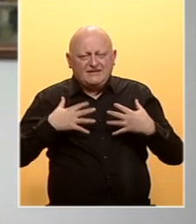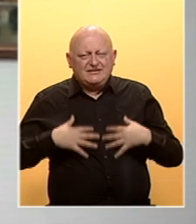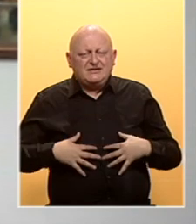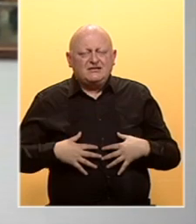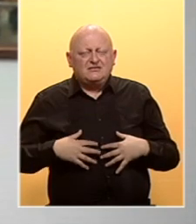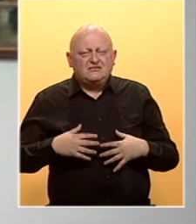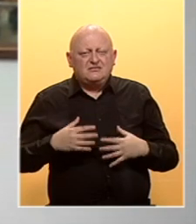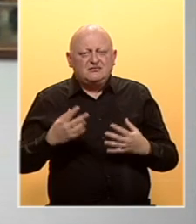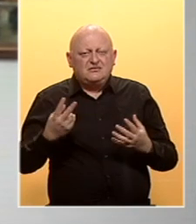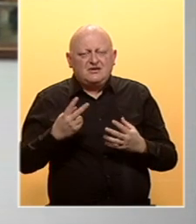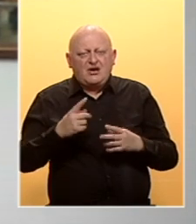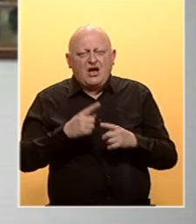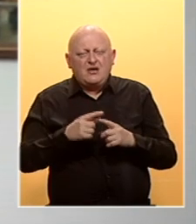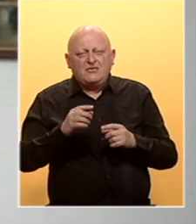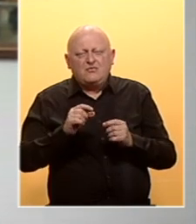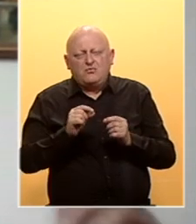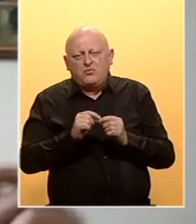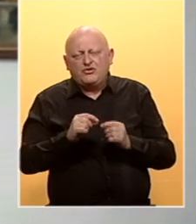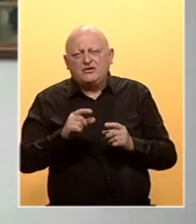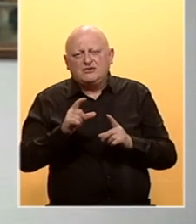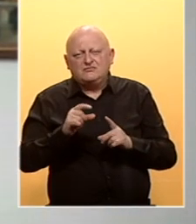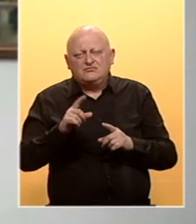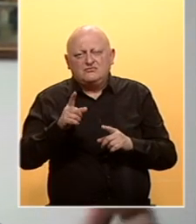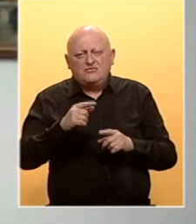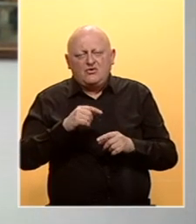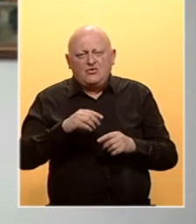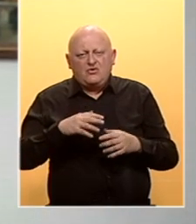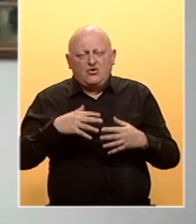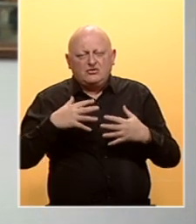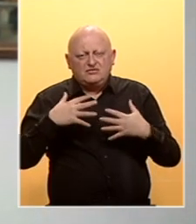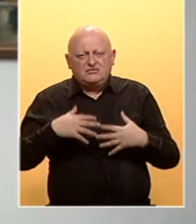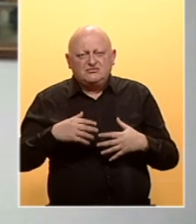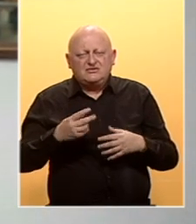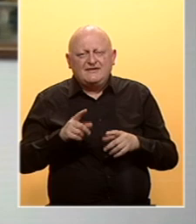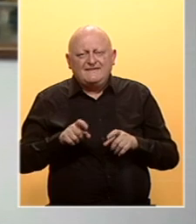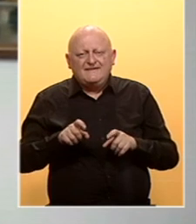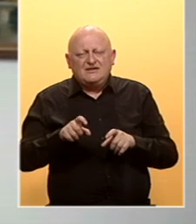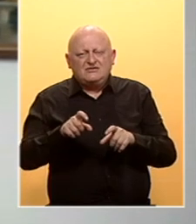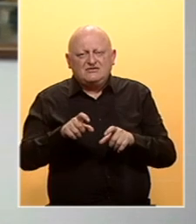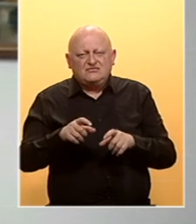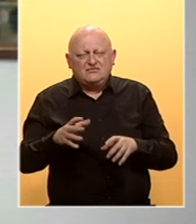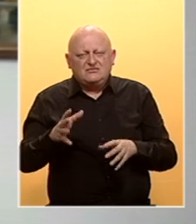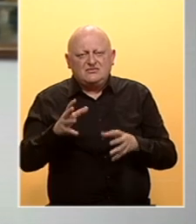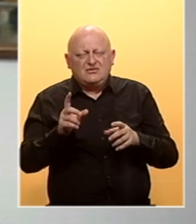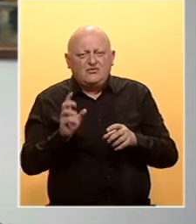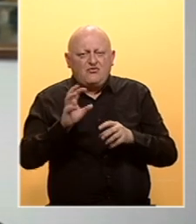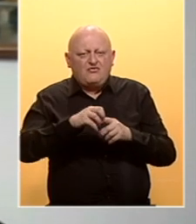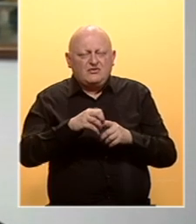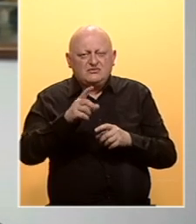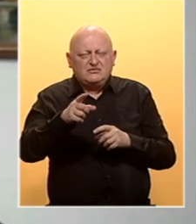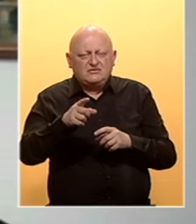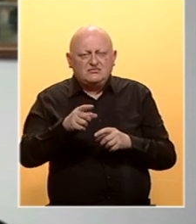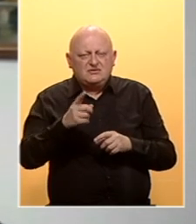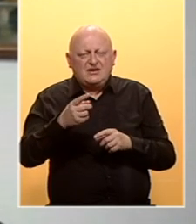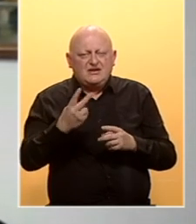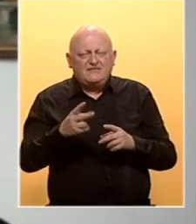imunoglobulina, proteina, oni opsonisiraju virus, nahvataju se na njega. Međutim,